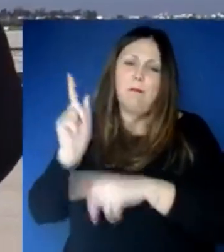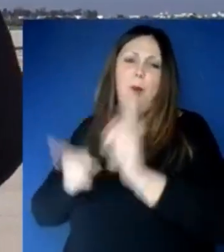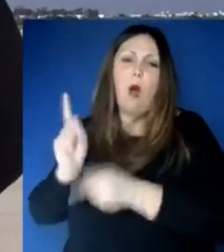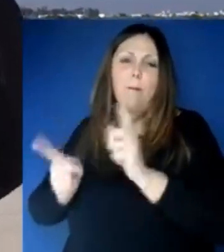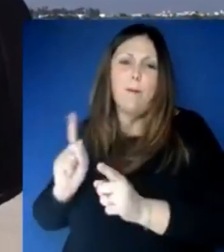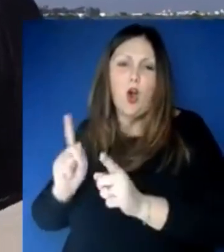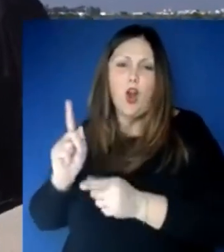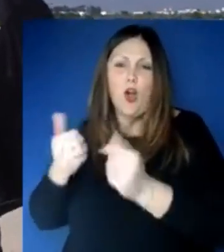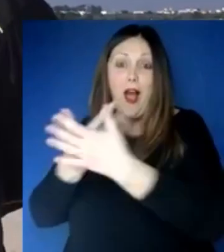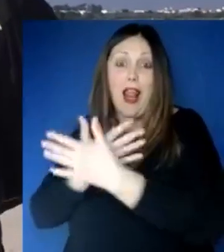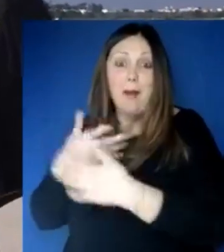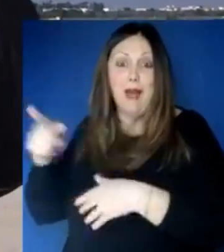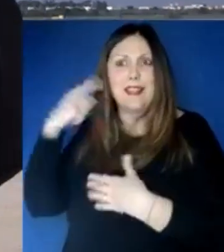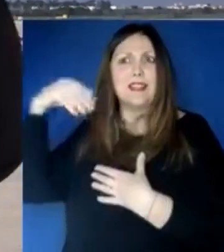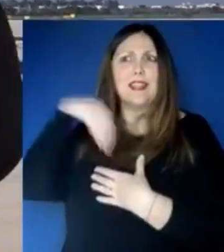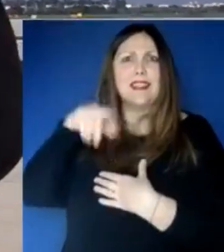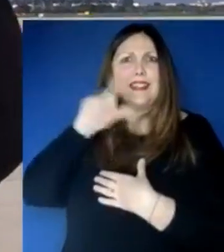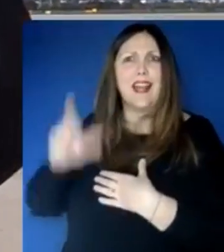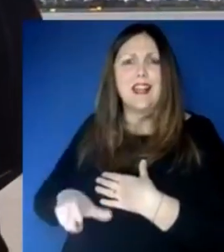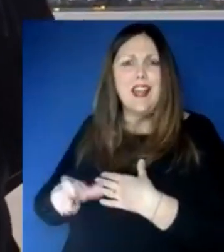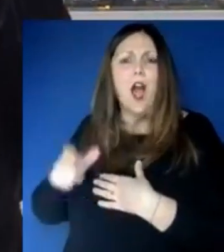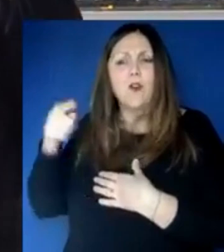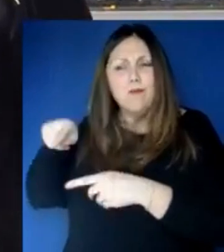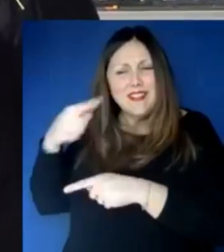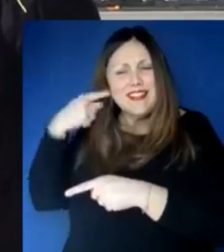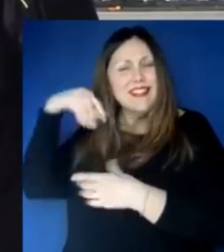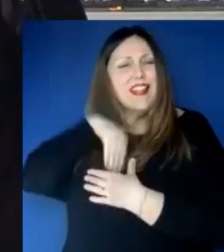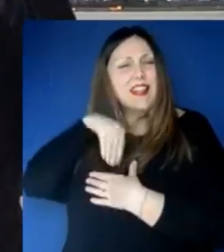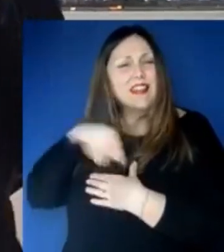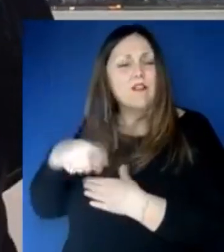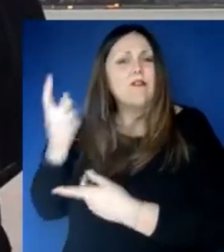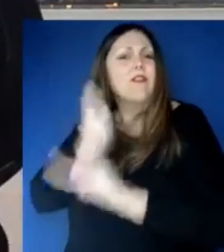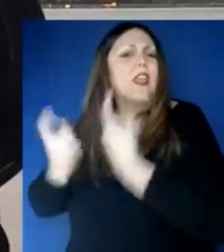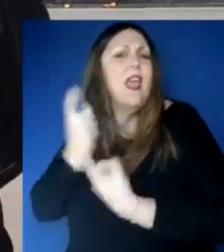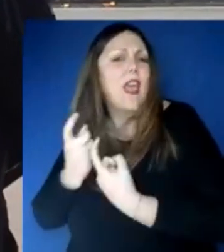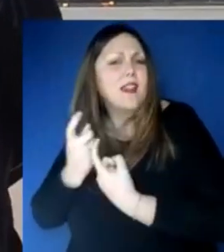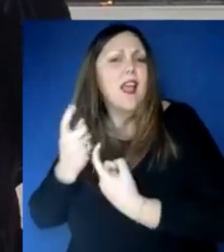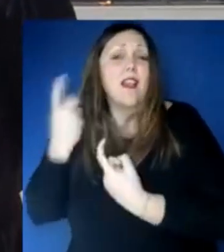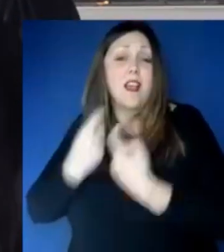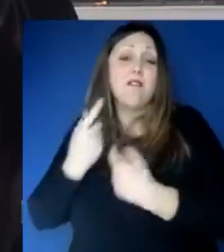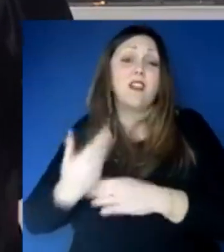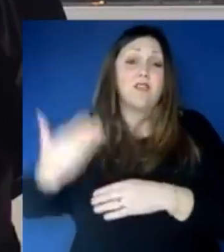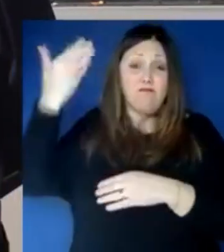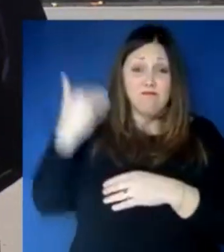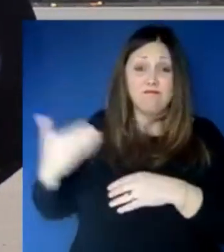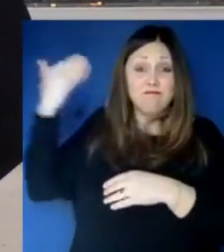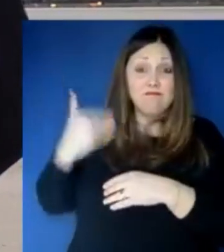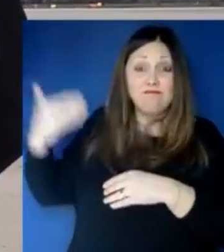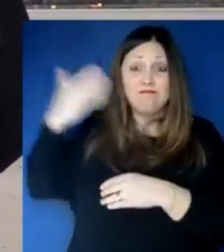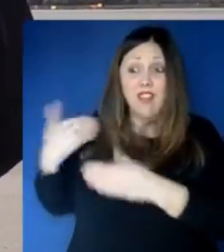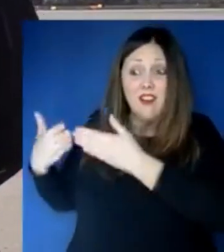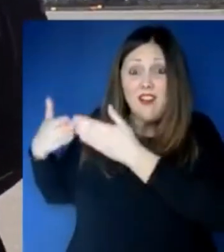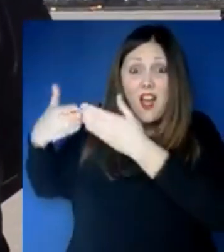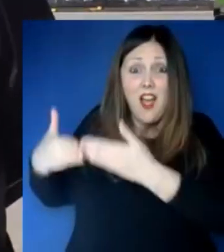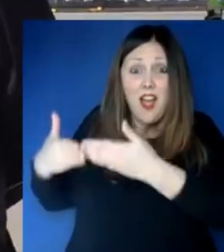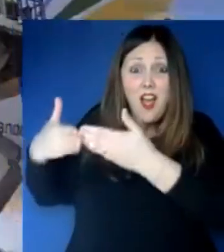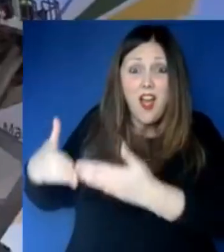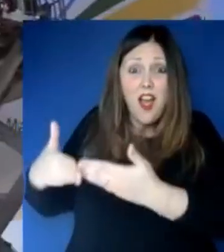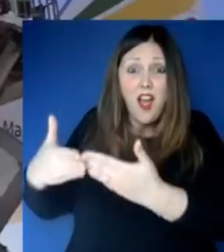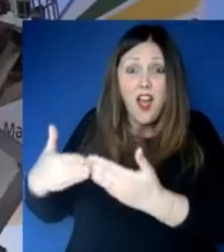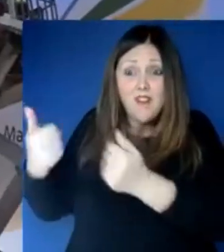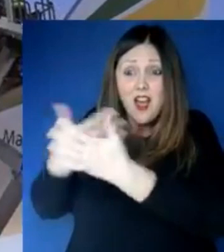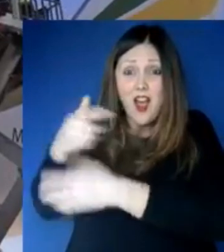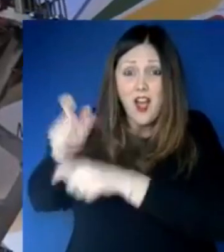fa alla nave Vlora, quindi fare del bene, costruire l'amicizia serve nel momento del bisogno, chi pensa di